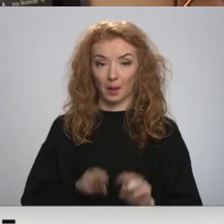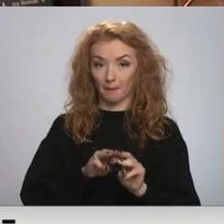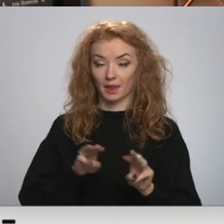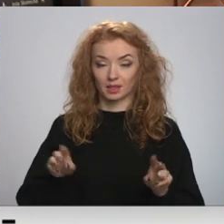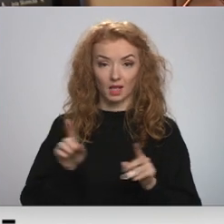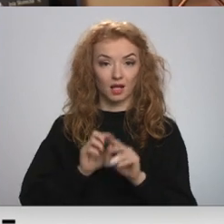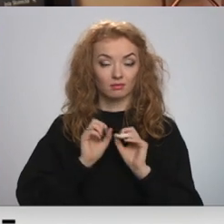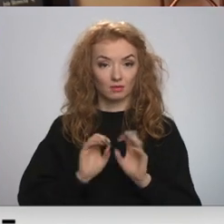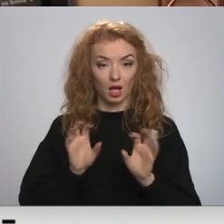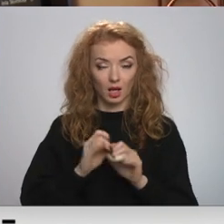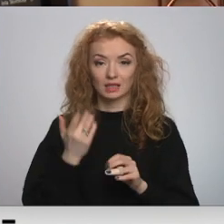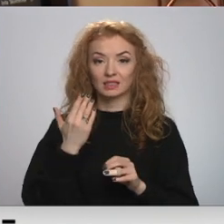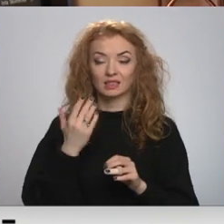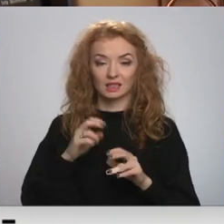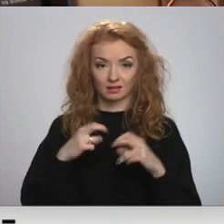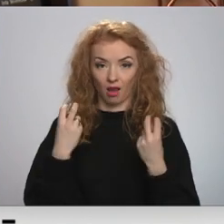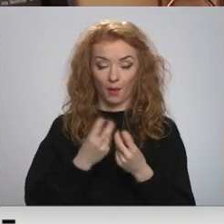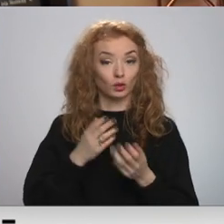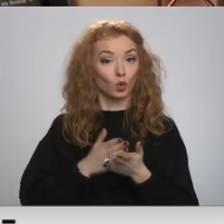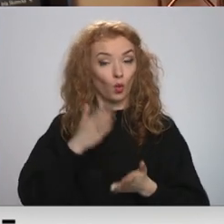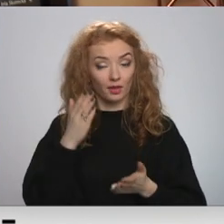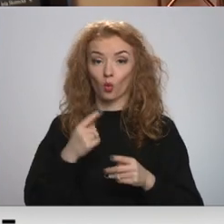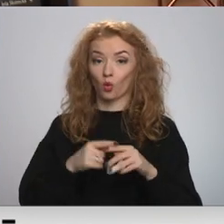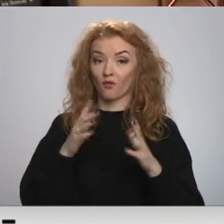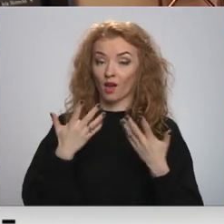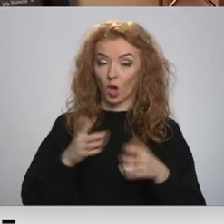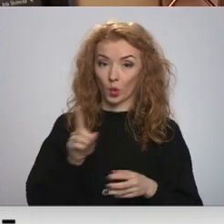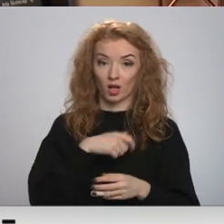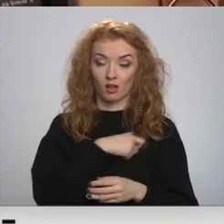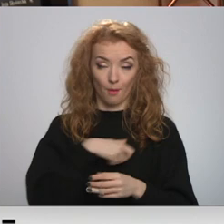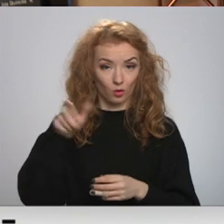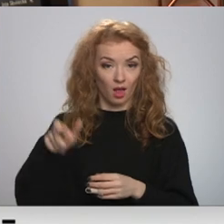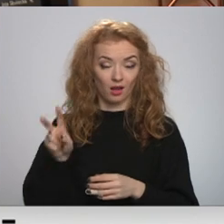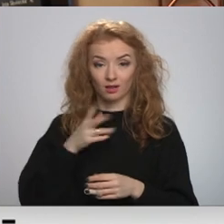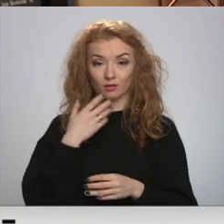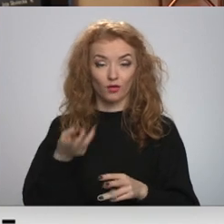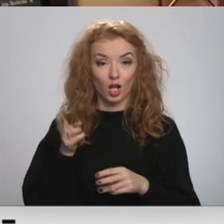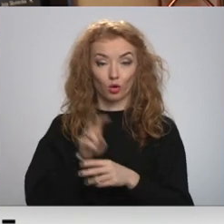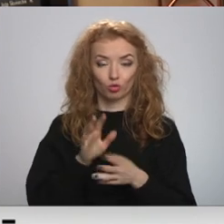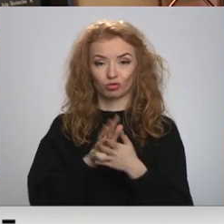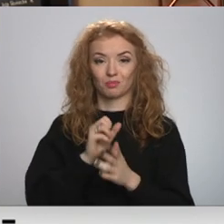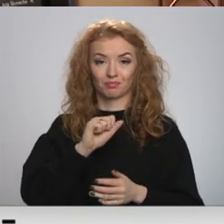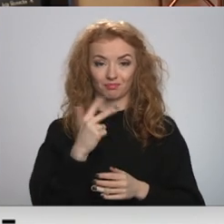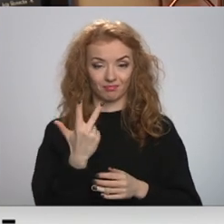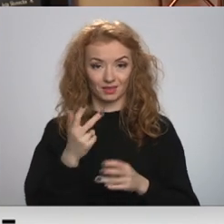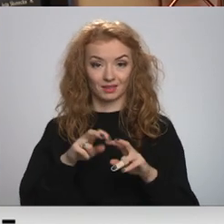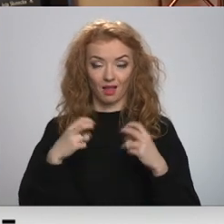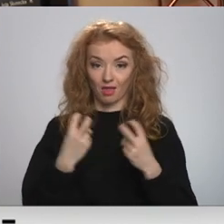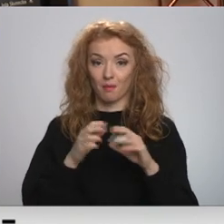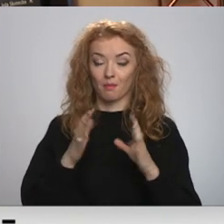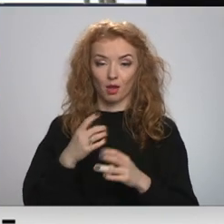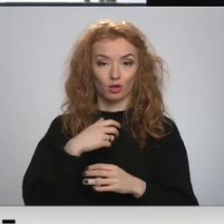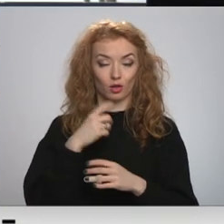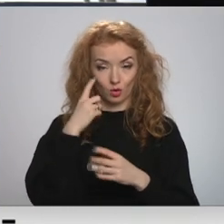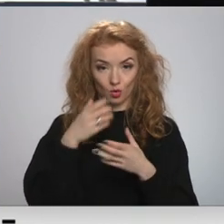skaidrošot, cik sēdes uzskatājums par notikušām, un vai jau ir deputāti, kuri nav ieradžies uz trīs sēdēm. Tomēr domas atlaišana būšot